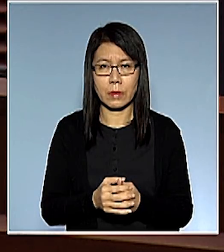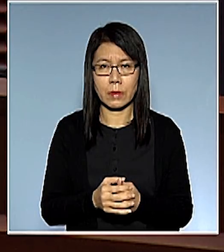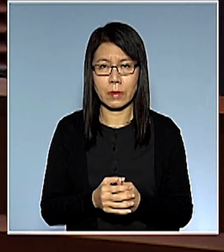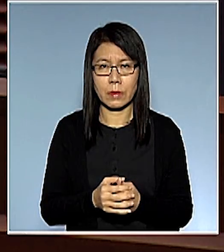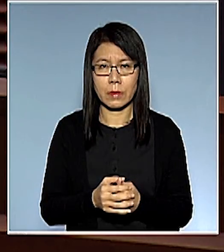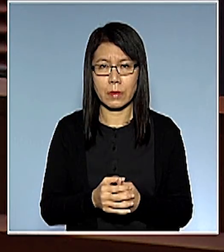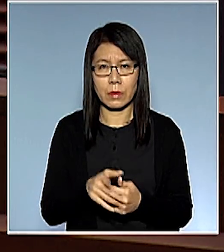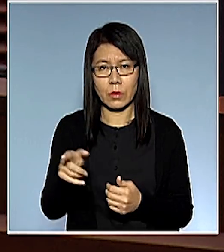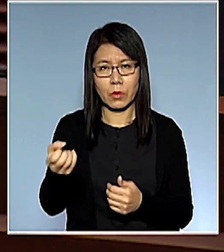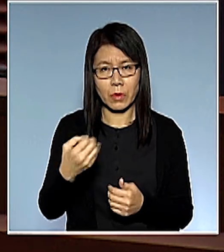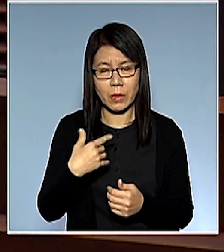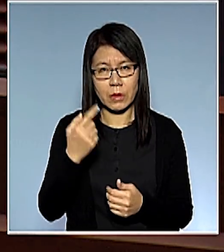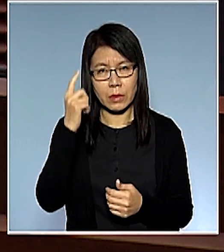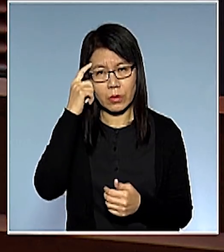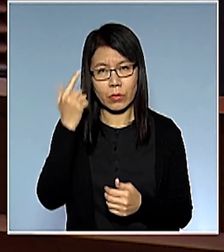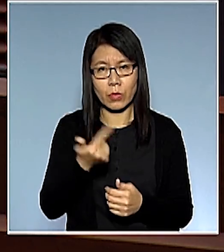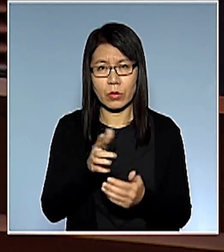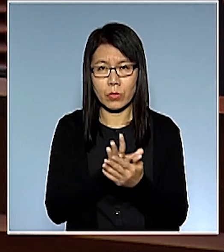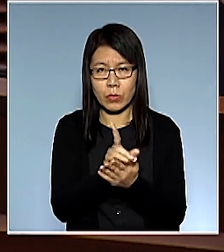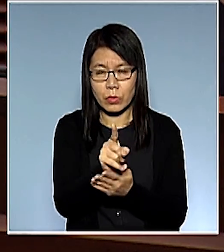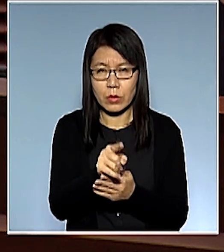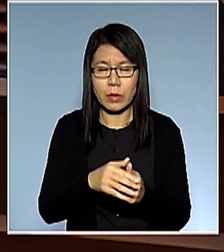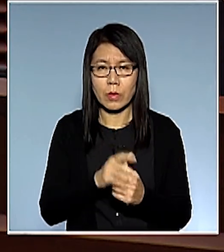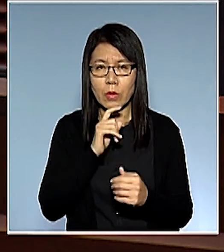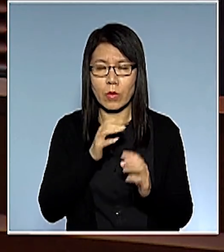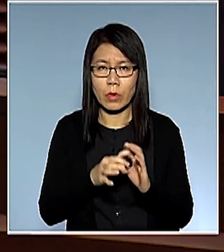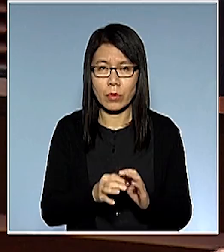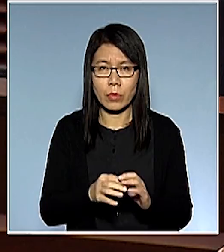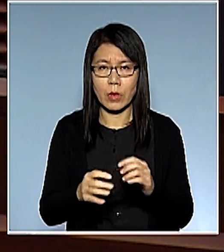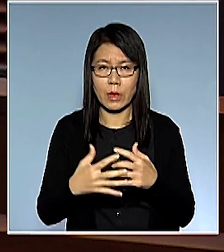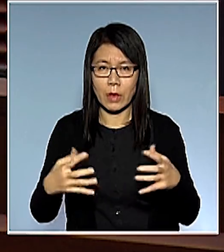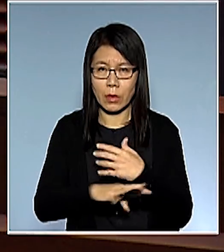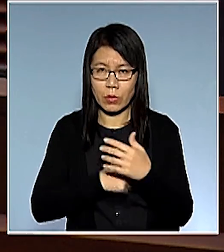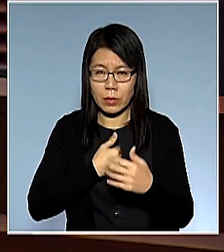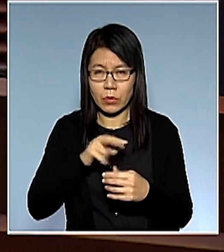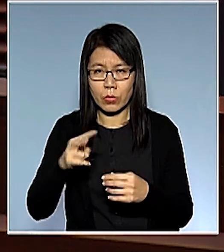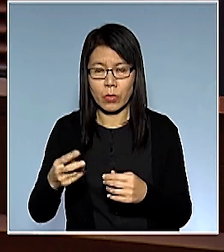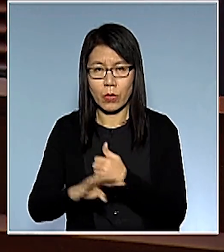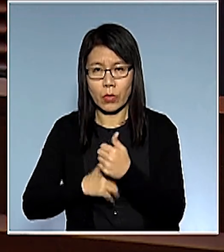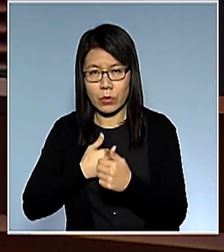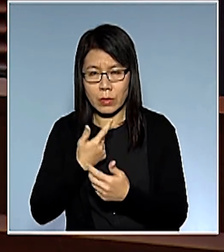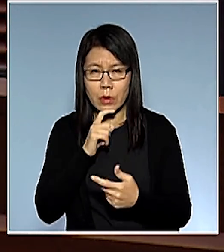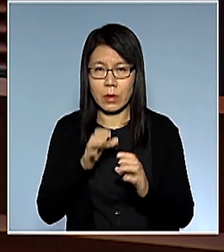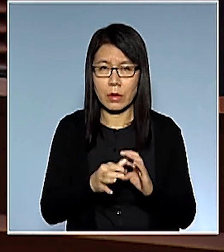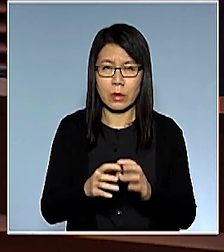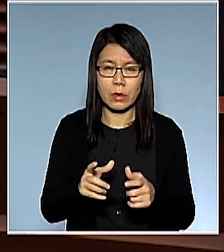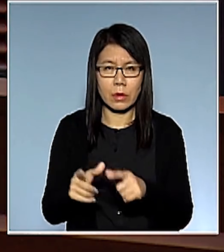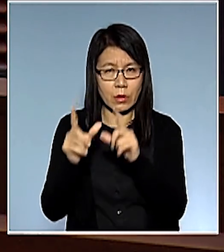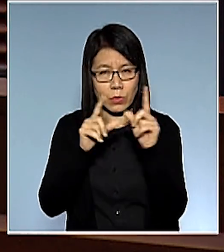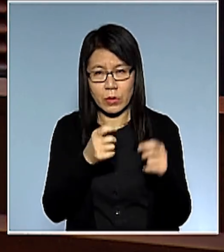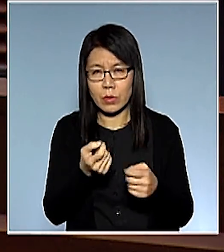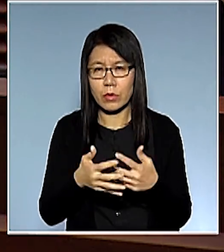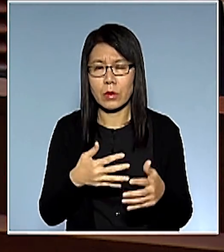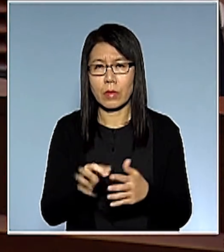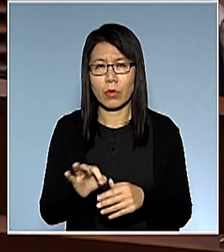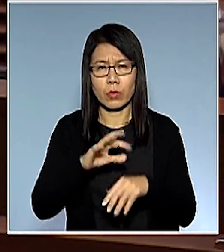他說經常想知道多些關於專業的事情關於怎樣做大律師轉做律師關於很多什麼民生無小事通通是